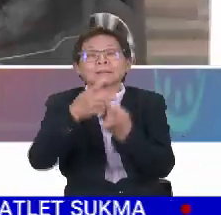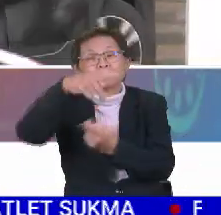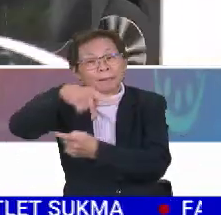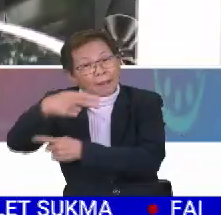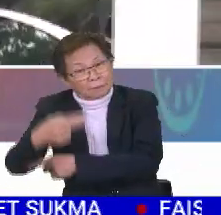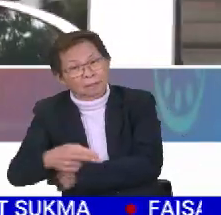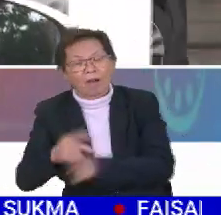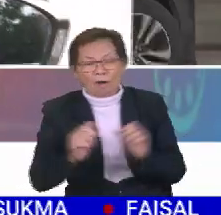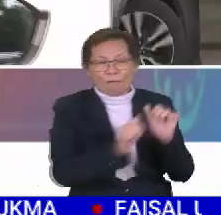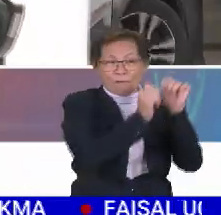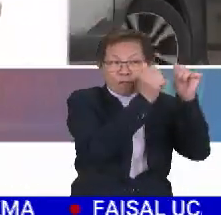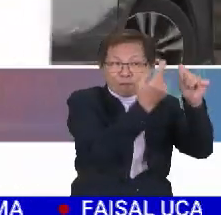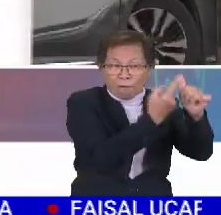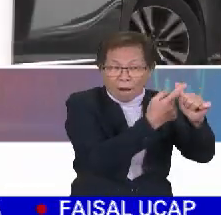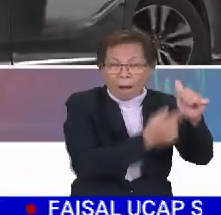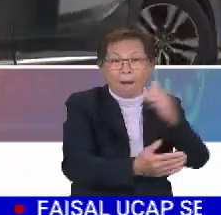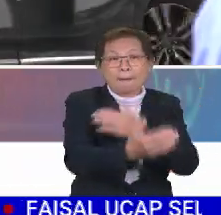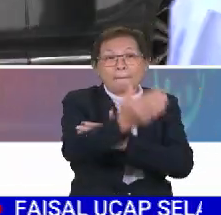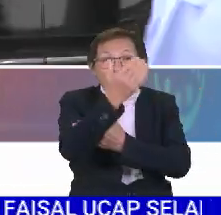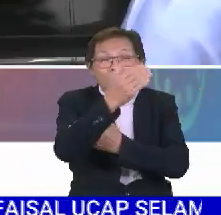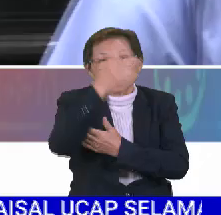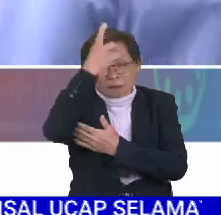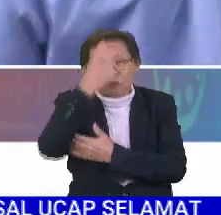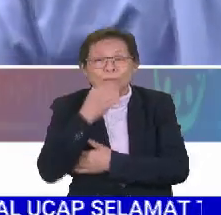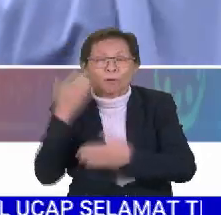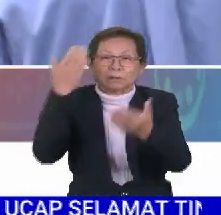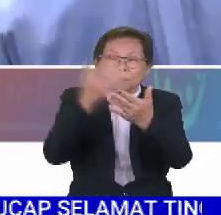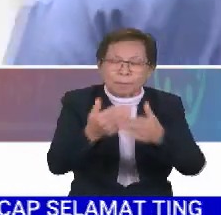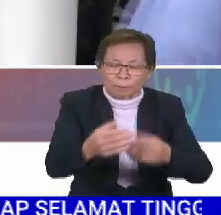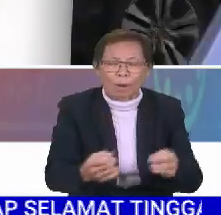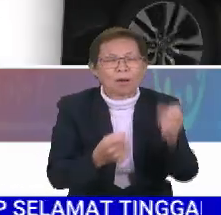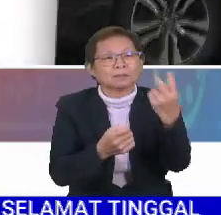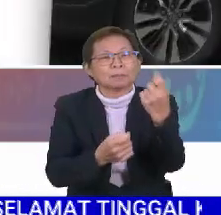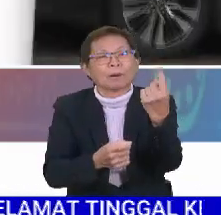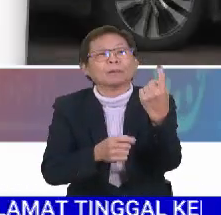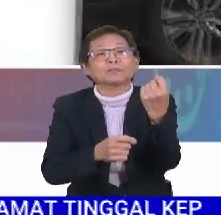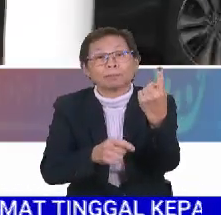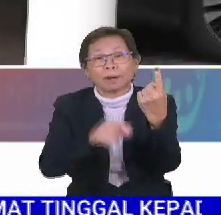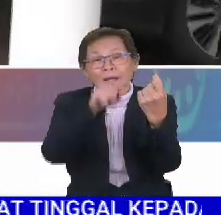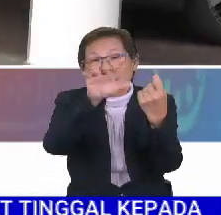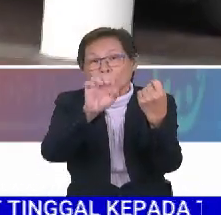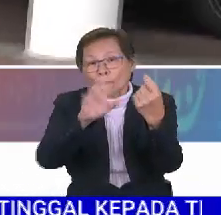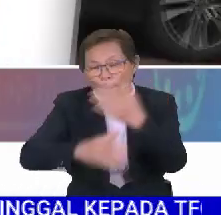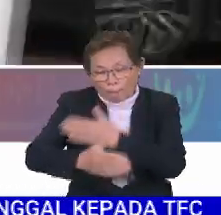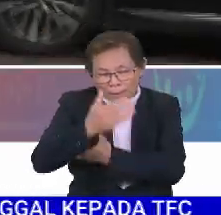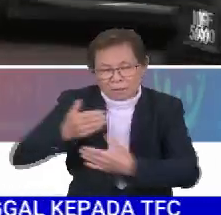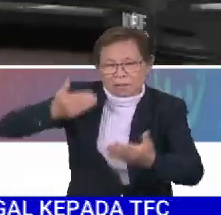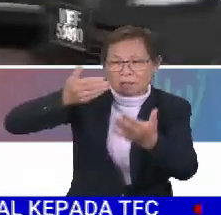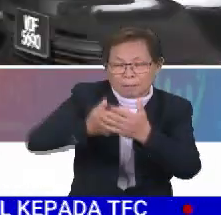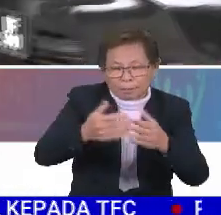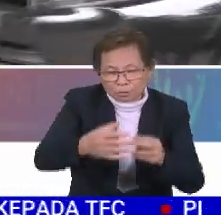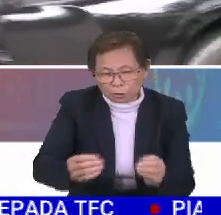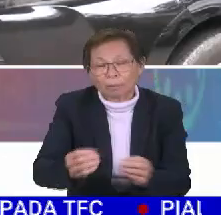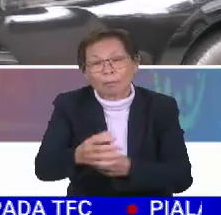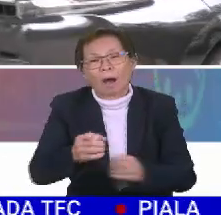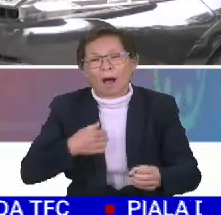terdahulu, Dato' Sri Anwar pada sebelah paginya tiba di pejabatnya pada pukul 11.50 minit tengah pagi. Dia juga